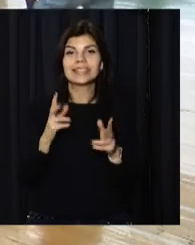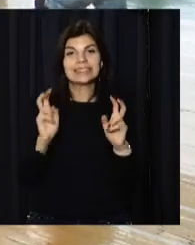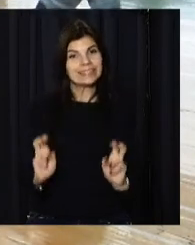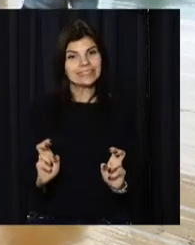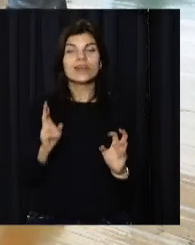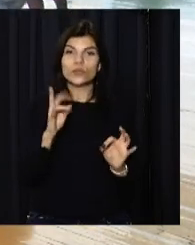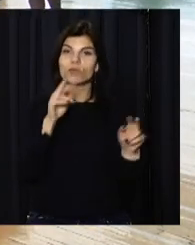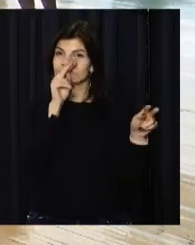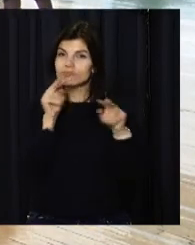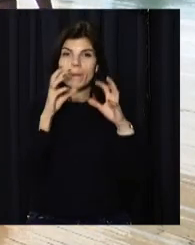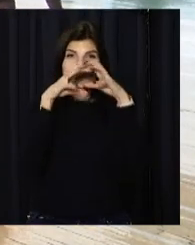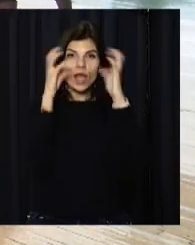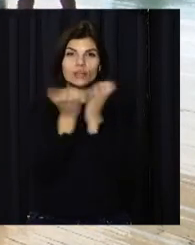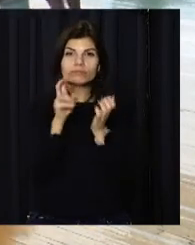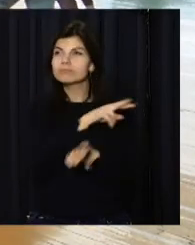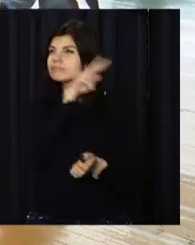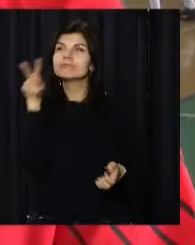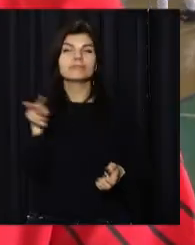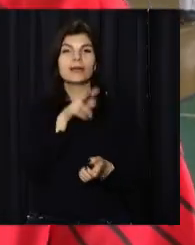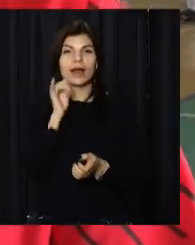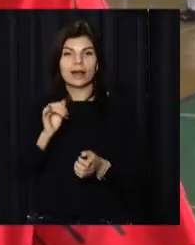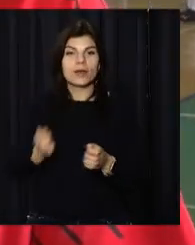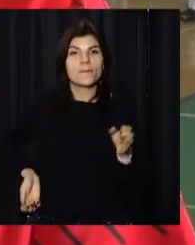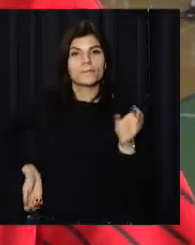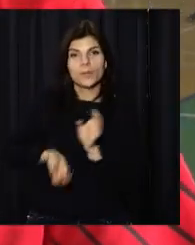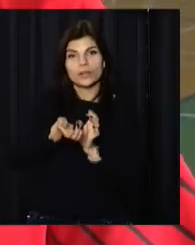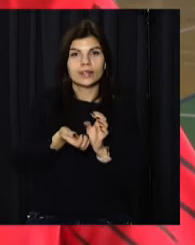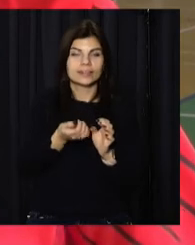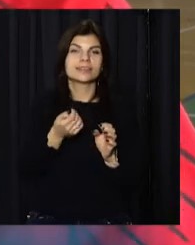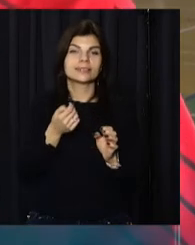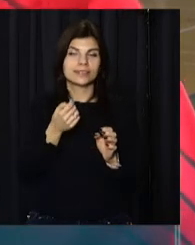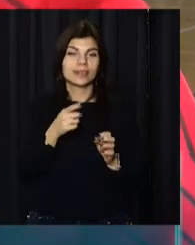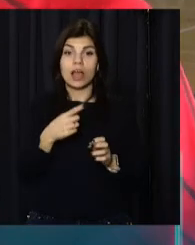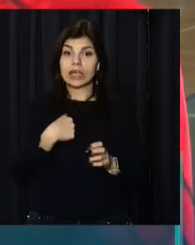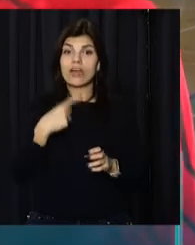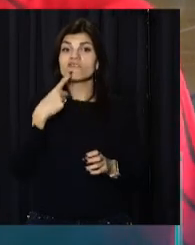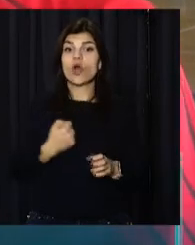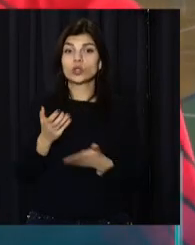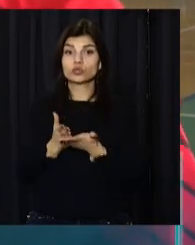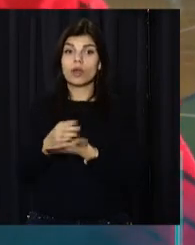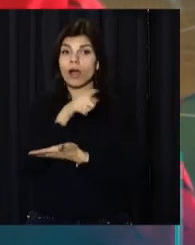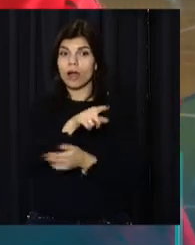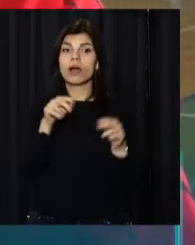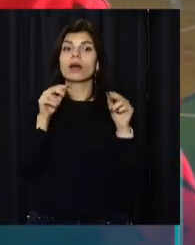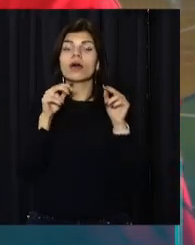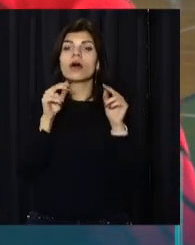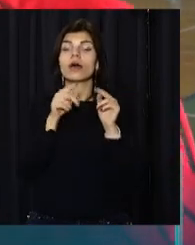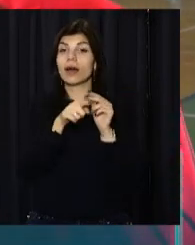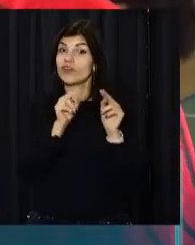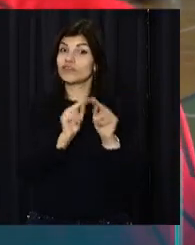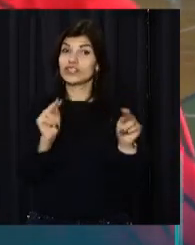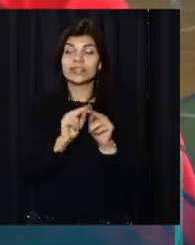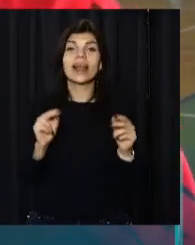м'ячем слідкують пильно і подача впевнена. Нас об'єднує в волейбол. Я військовослужбовець, вона вчитель фізичної культури та